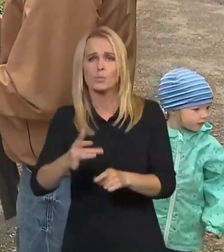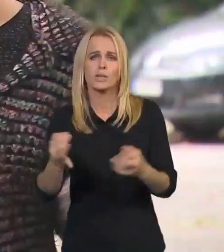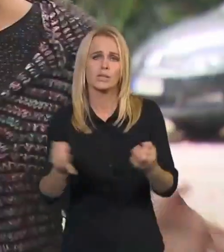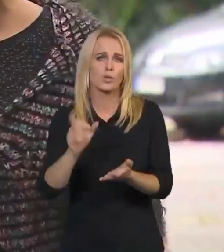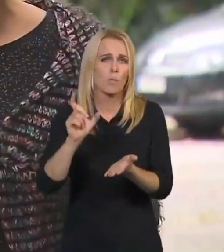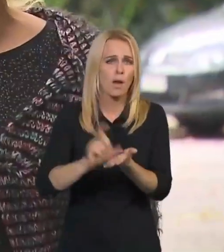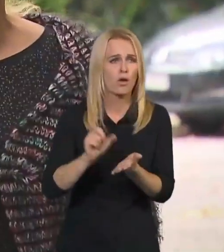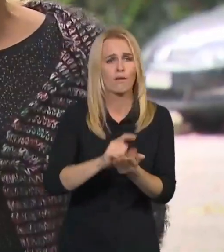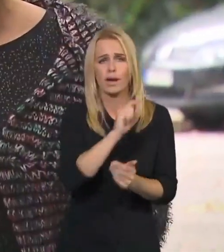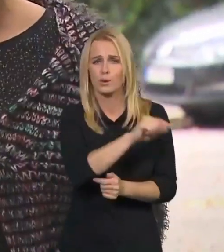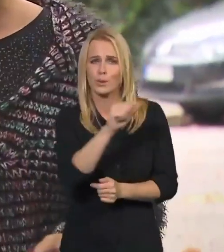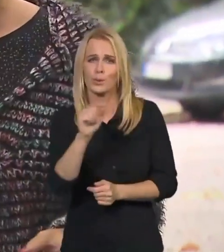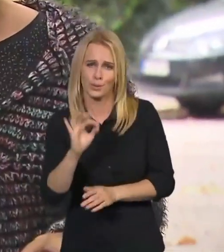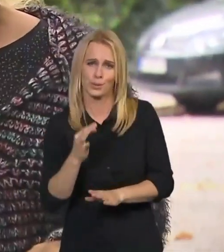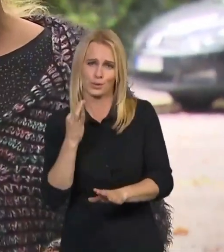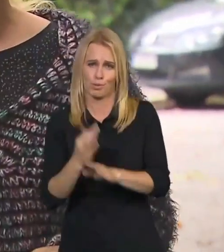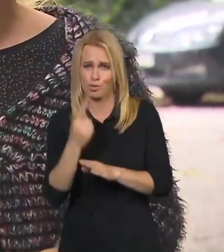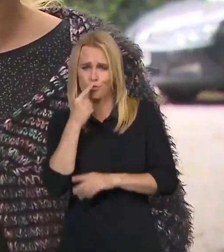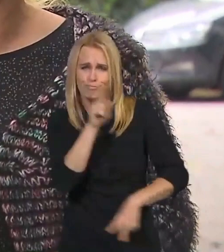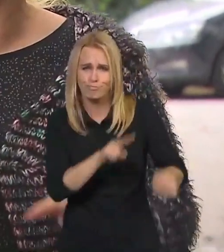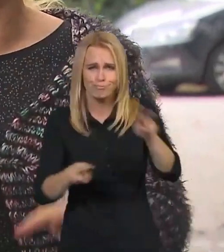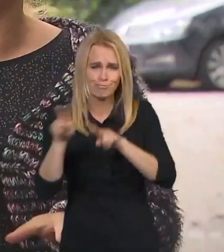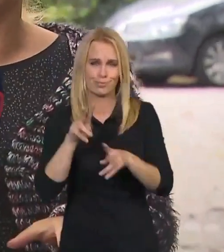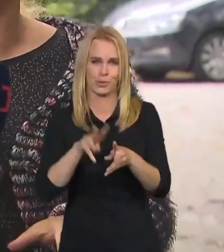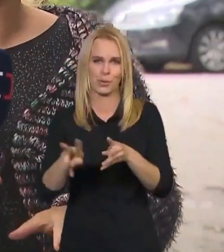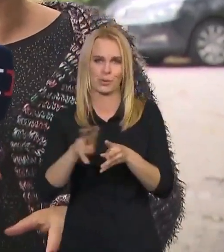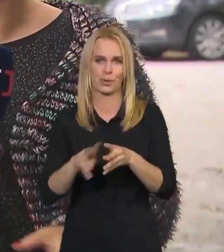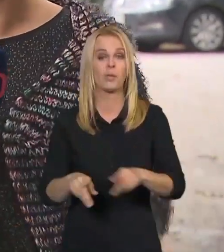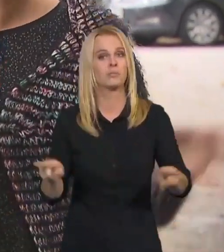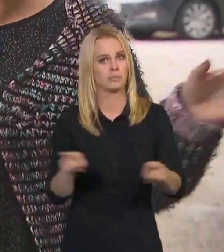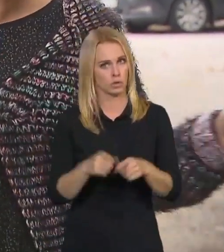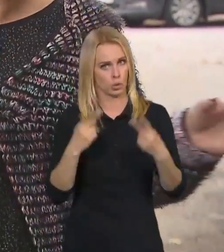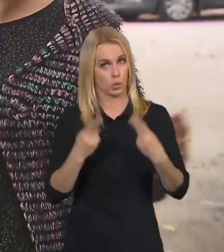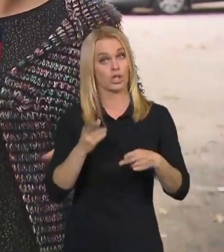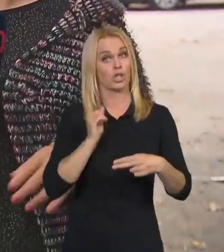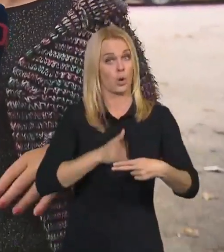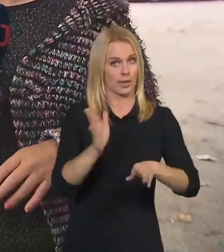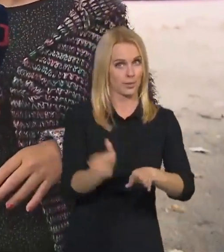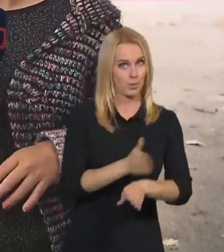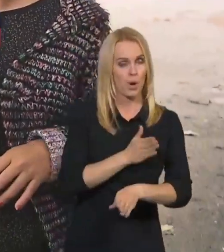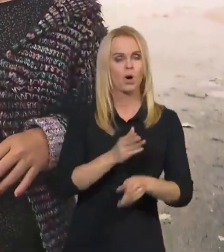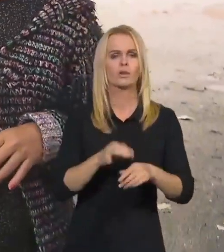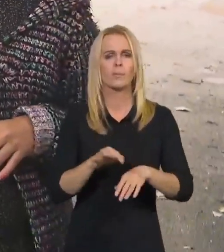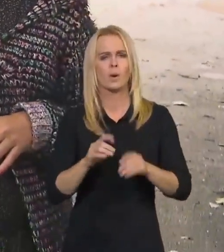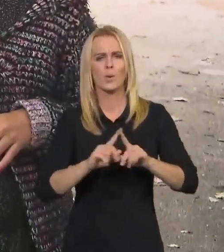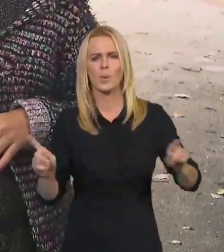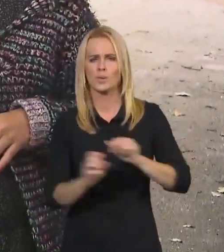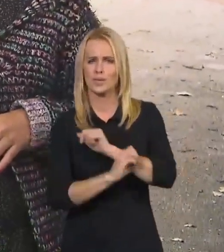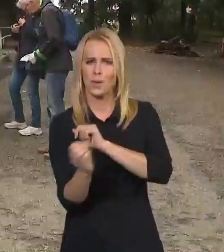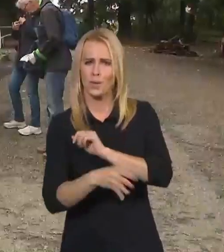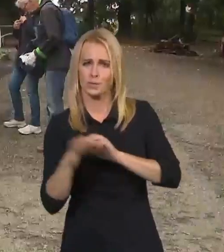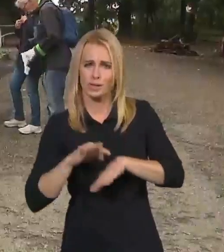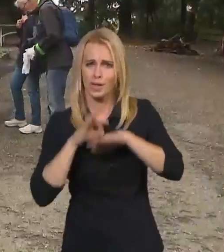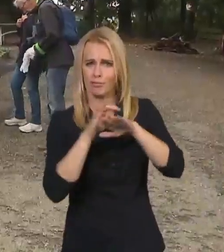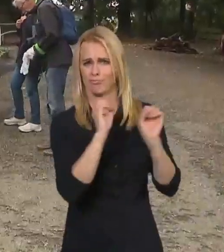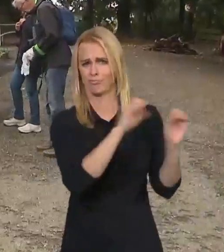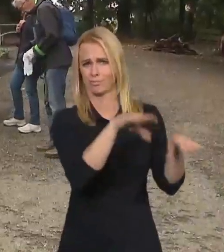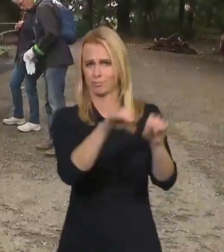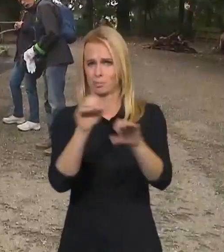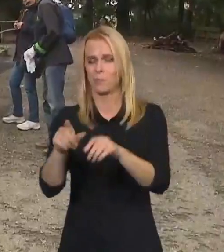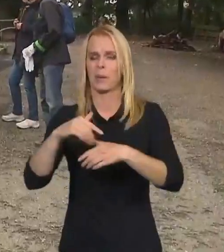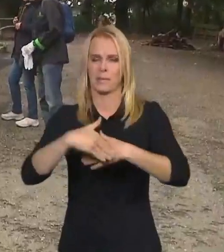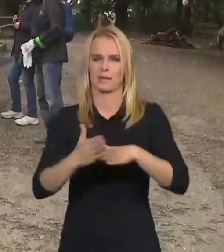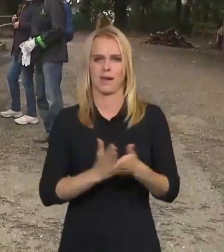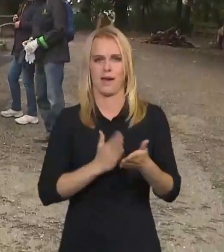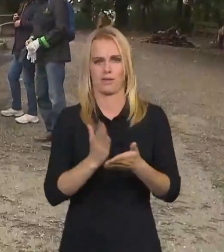něco. Podle organizátorů je důležité zařídit i odvoz odpadků. Tady se o to postará městská část. U hájovny